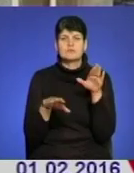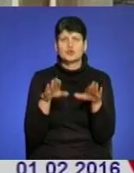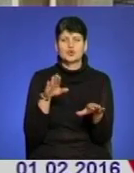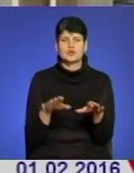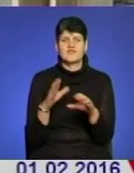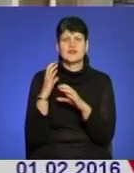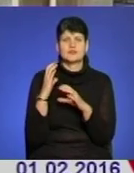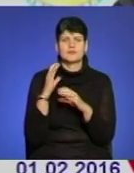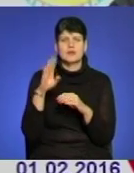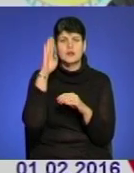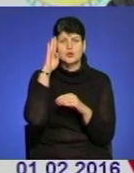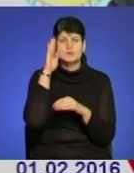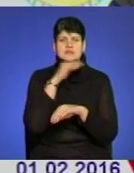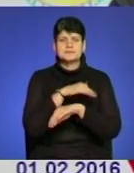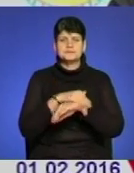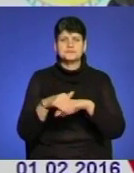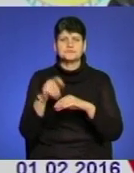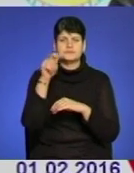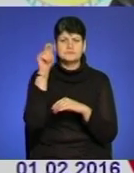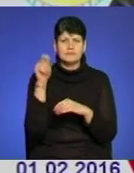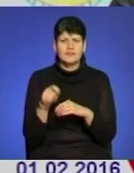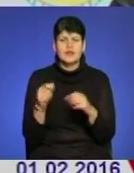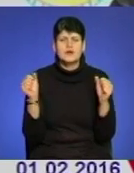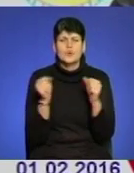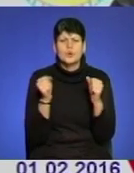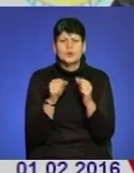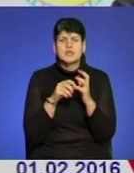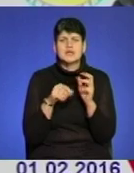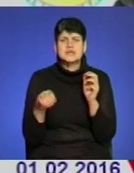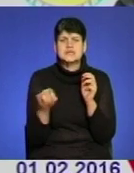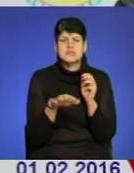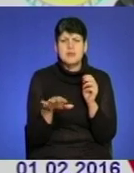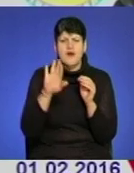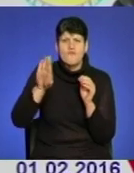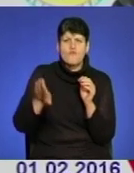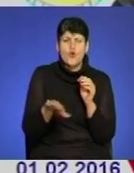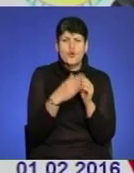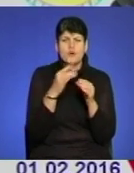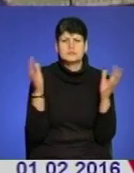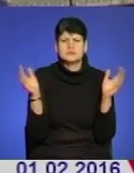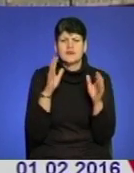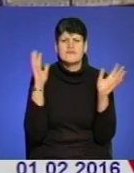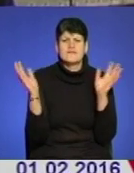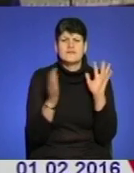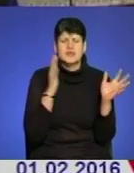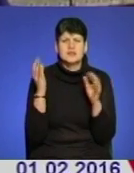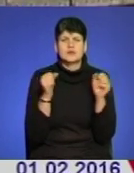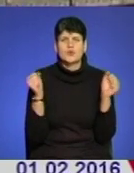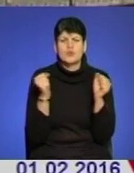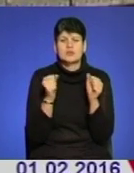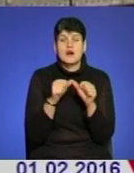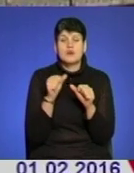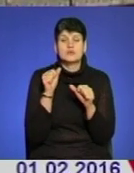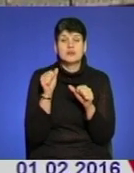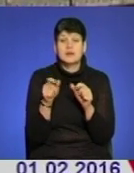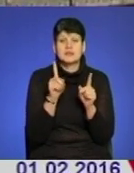Хлопці сидять на передовій в холодній землі, в окопах, де їх обдуває вітер. Деякі позиції взагалі не